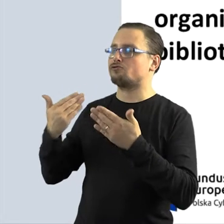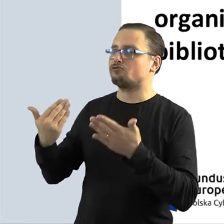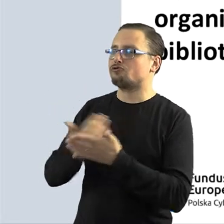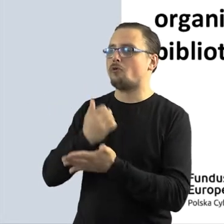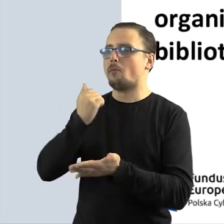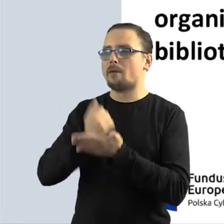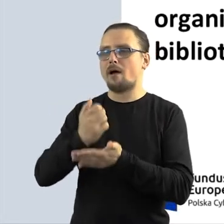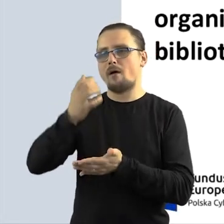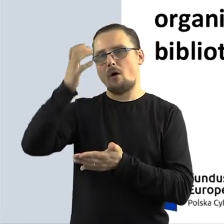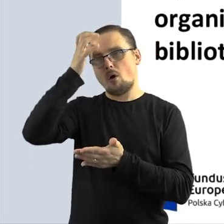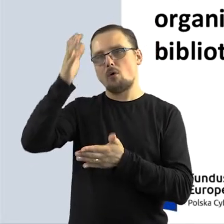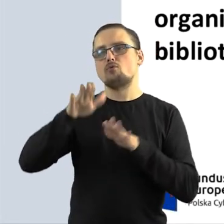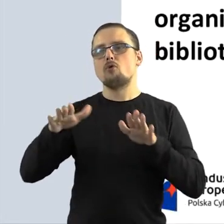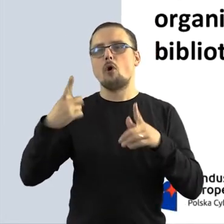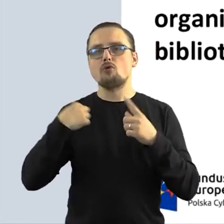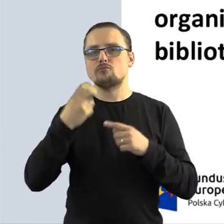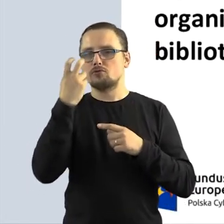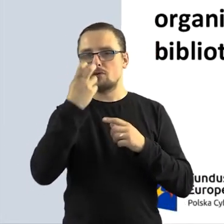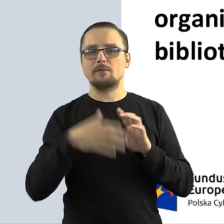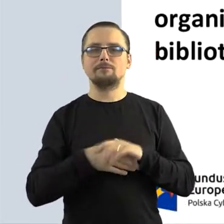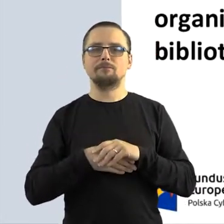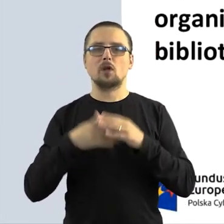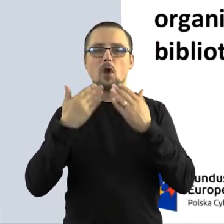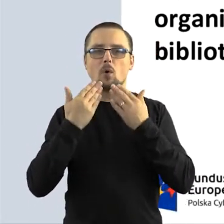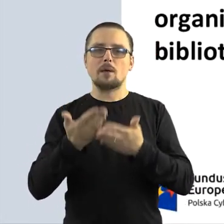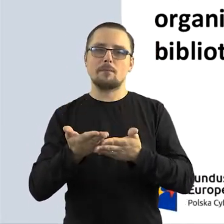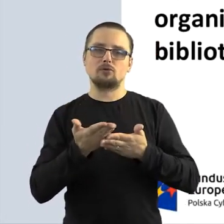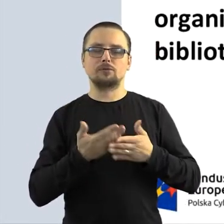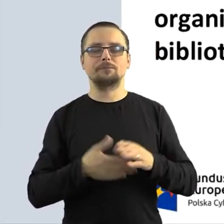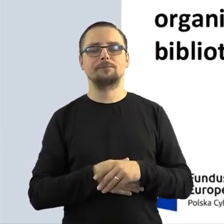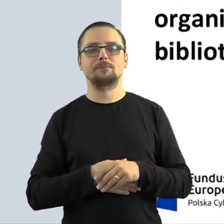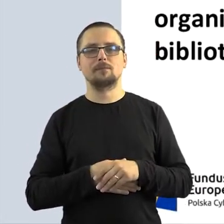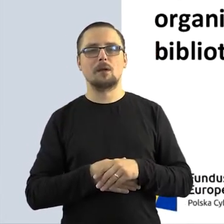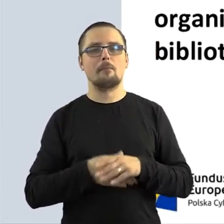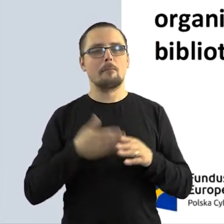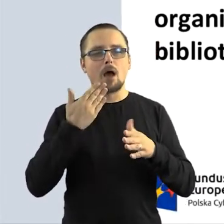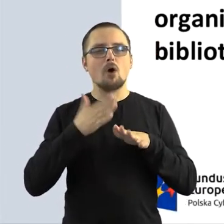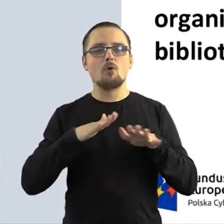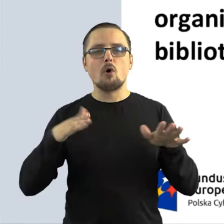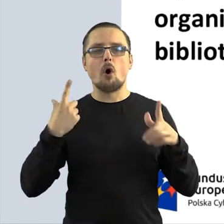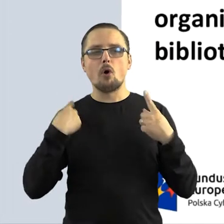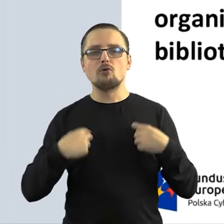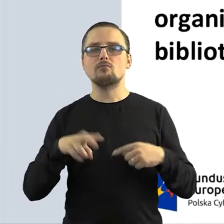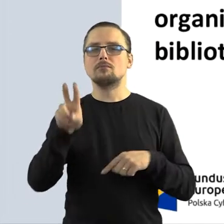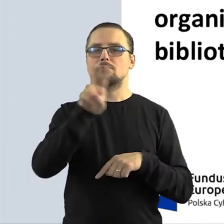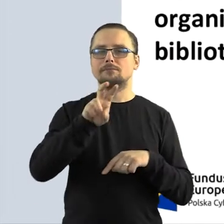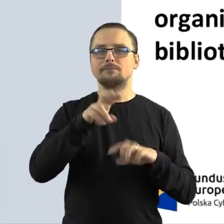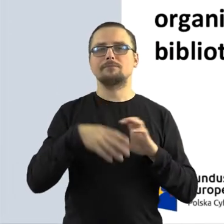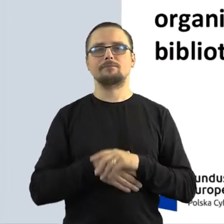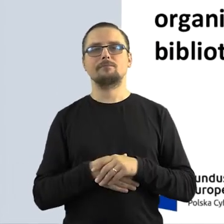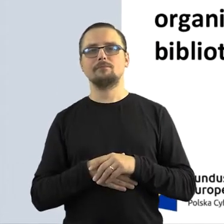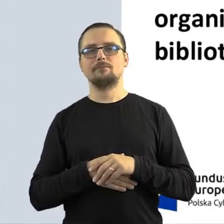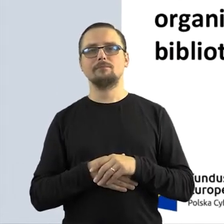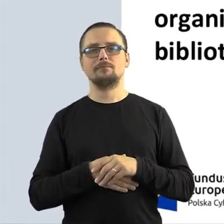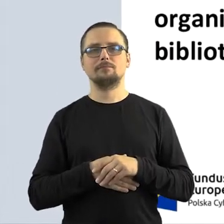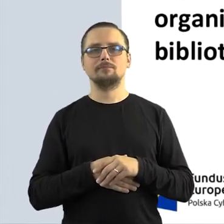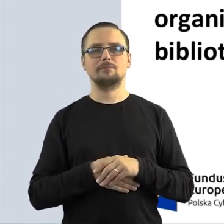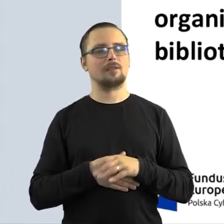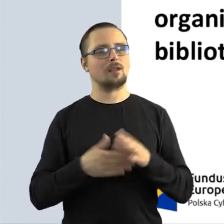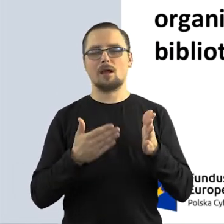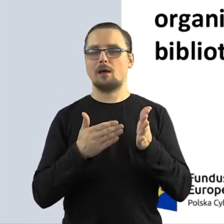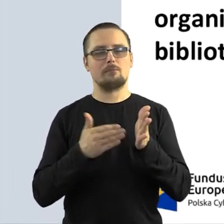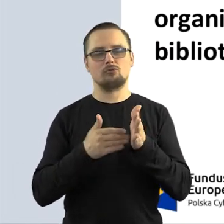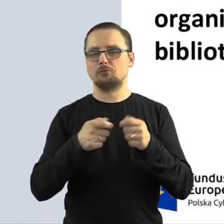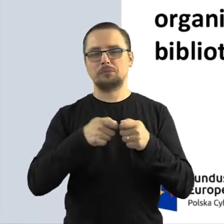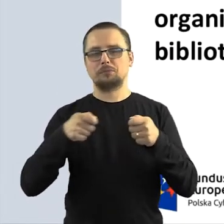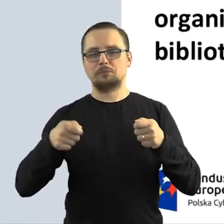interesuje tyle osób. Tak, jest nas dzisiaj tutaj bardzo dużo. Także myślę, że nie